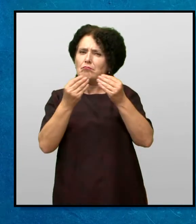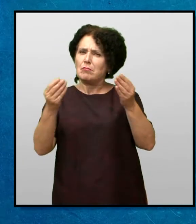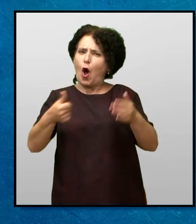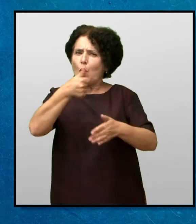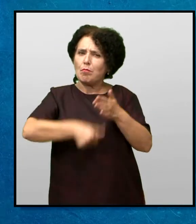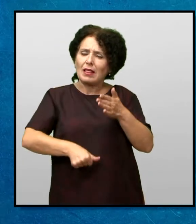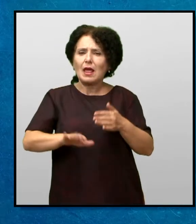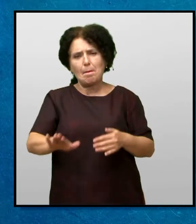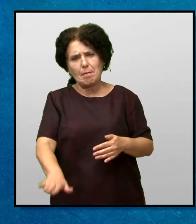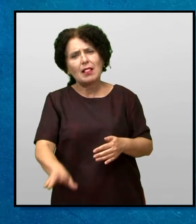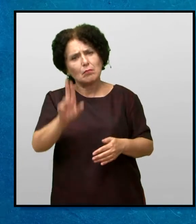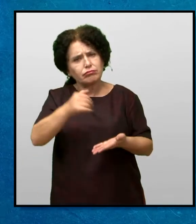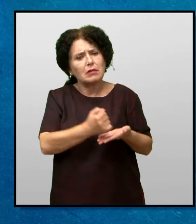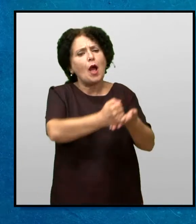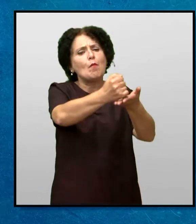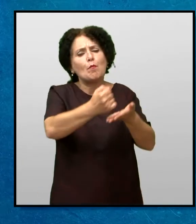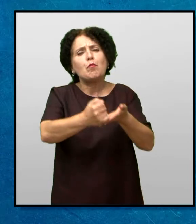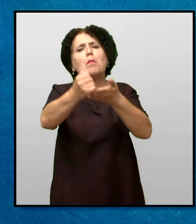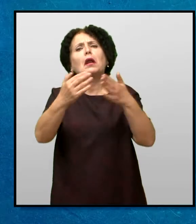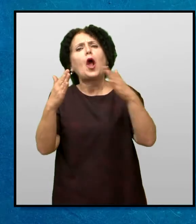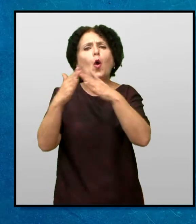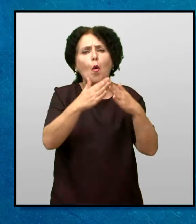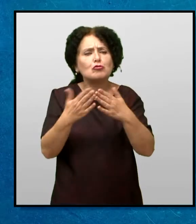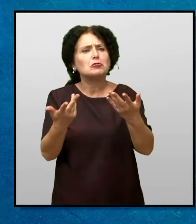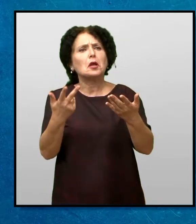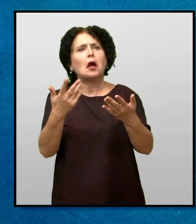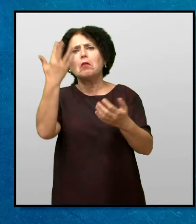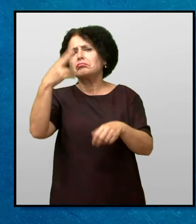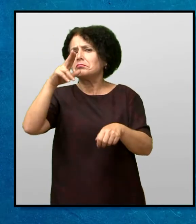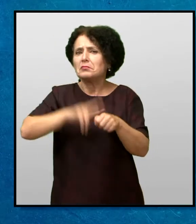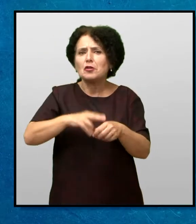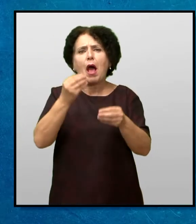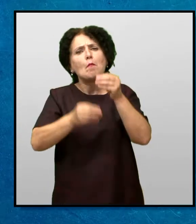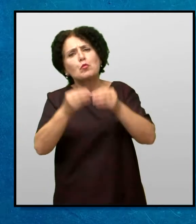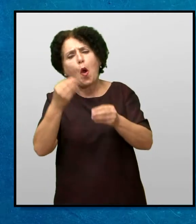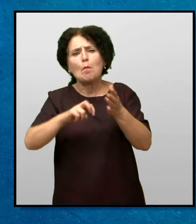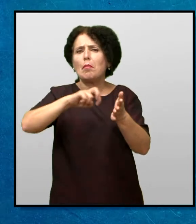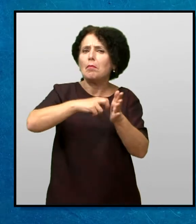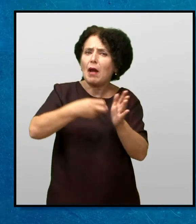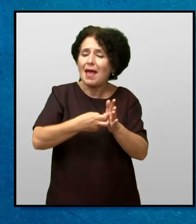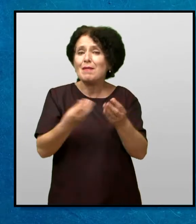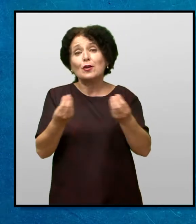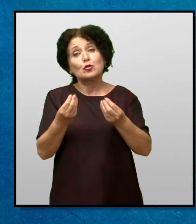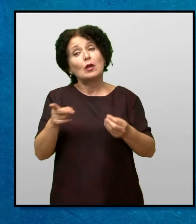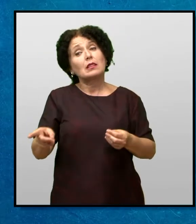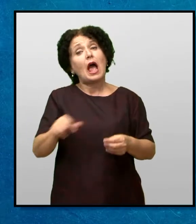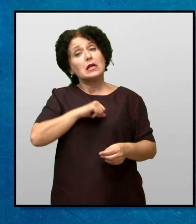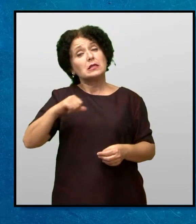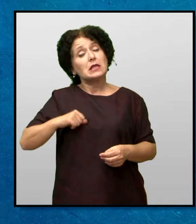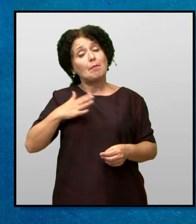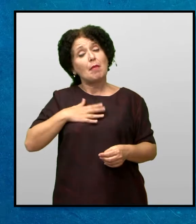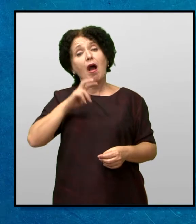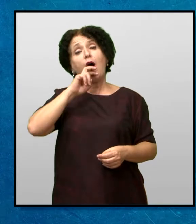Многу пати Мери можеше да им помогне на своите соседи За решавање на нивните проблеми Бидејќи таа самата